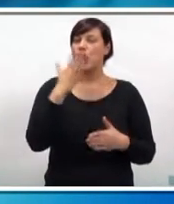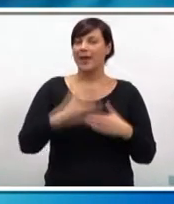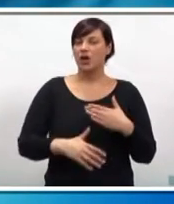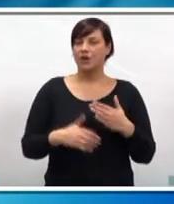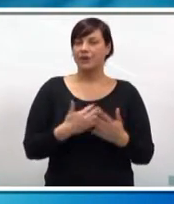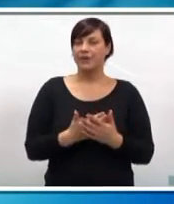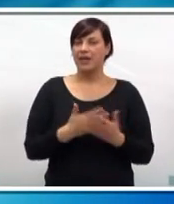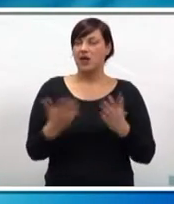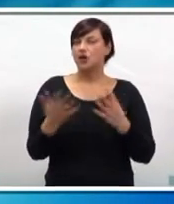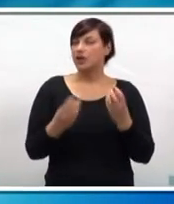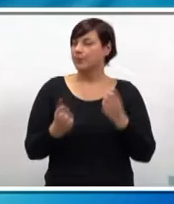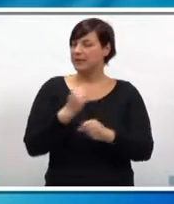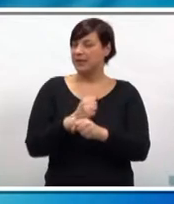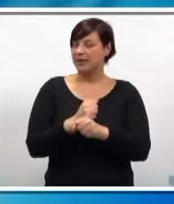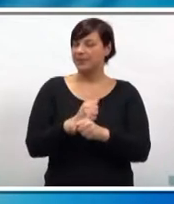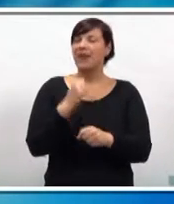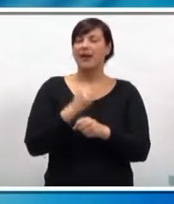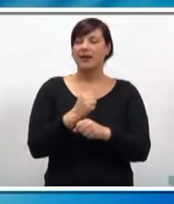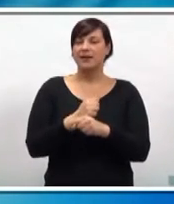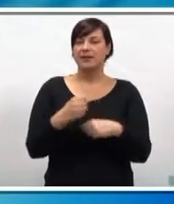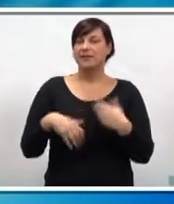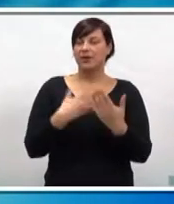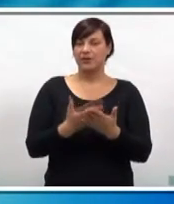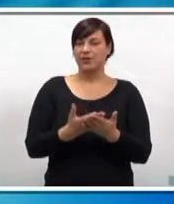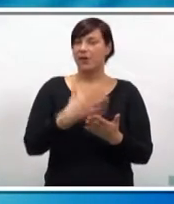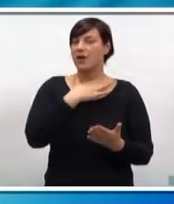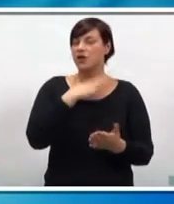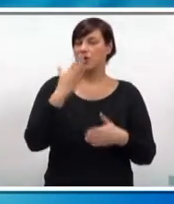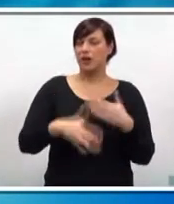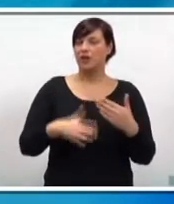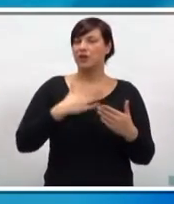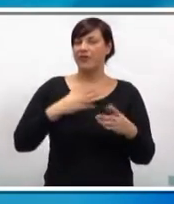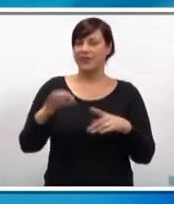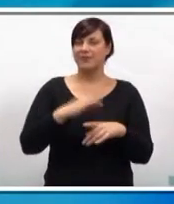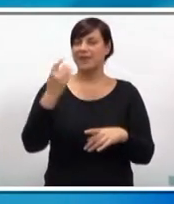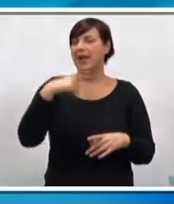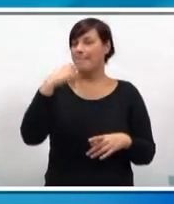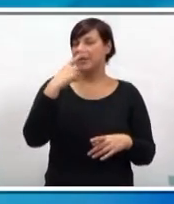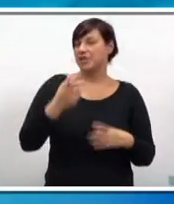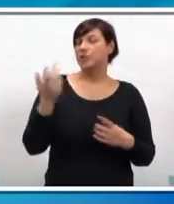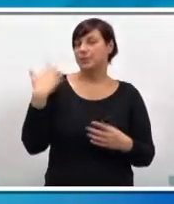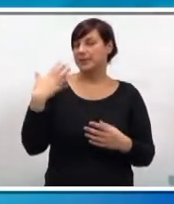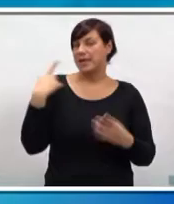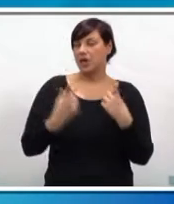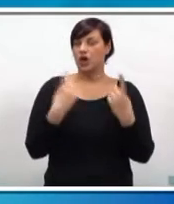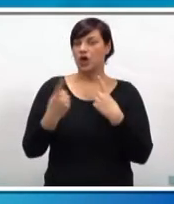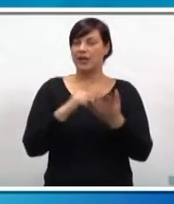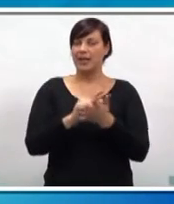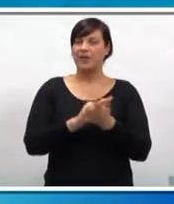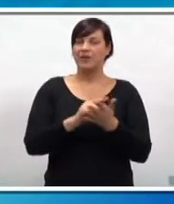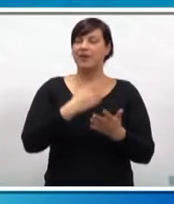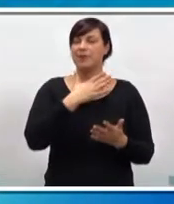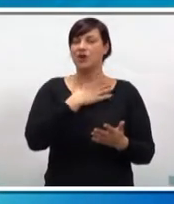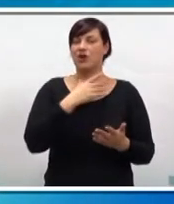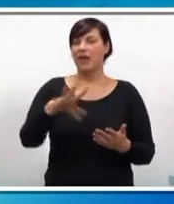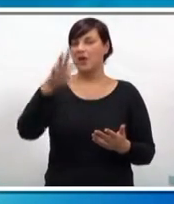gotova. Dobro, o čemu se radi? malo na Radi se o tome kako je škola gotova. Ja se sretam, ja pričam što mi se dogodilo u vrijeme dok